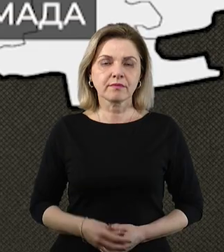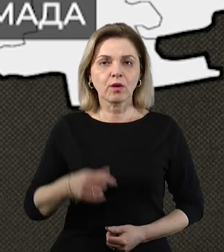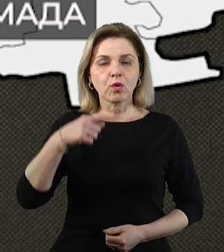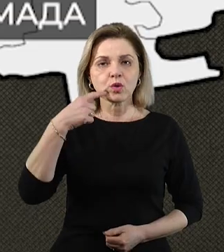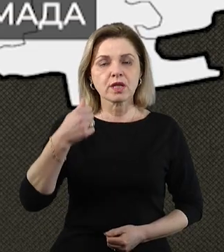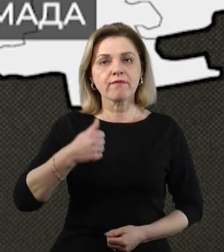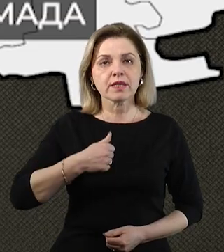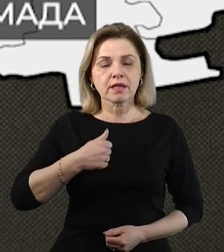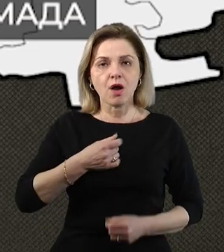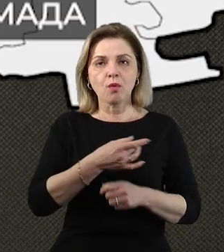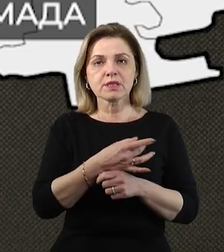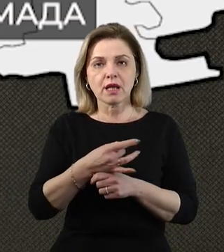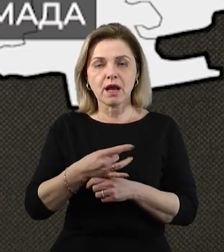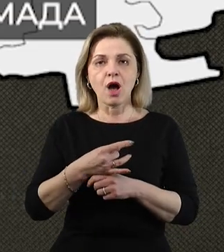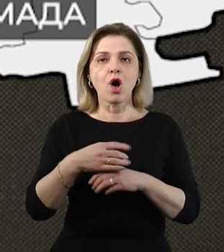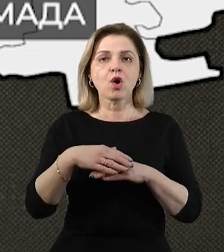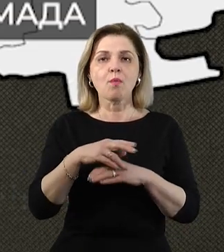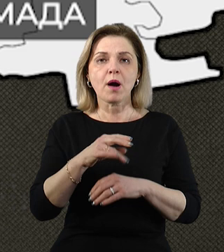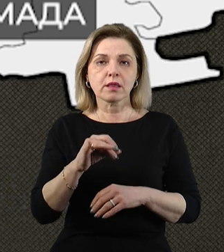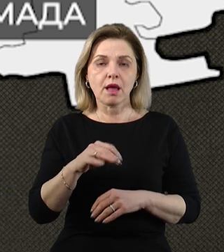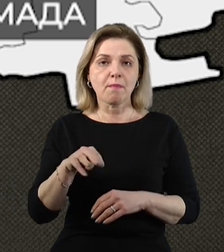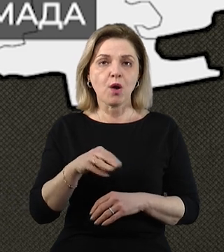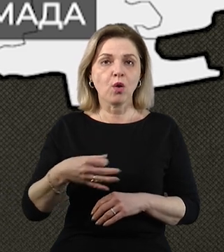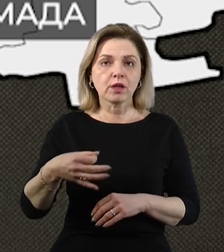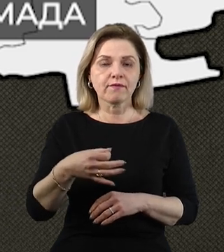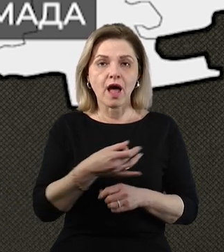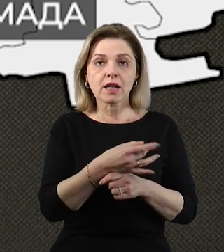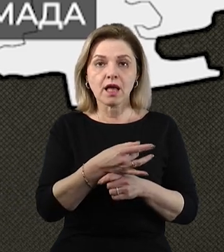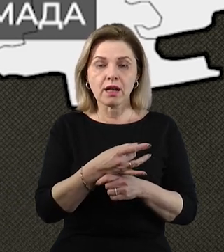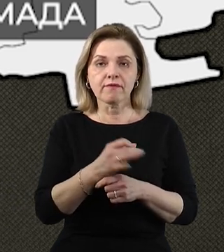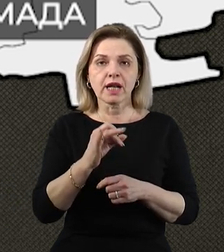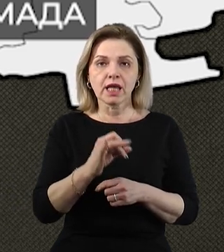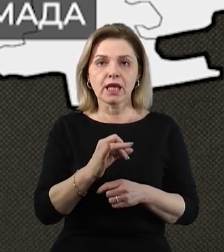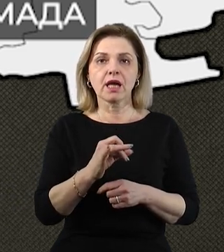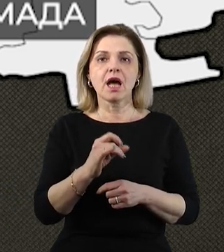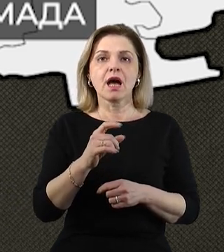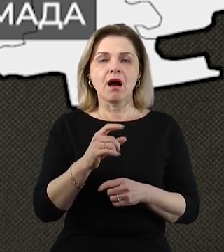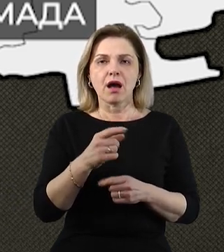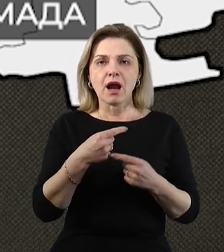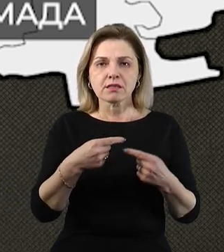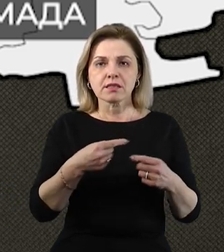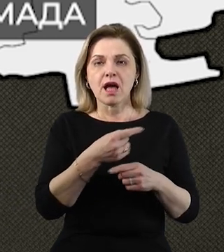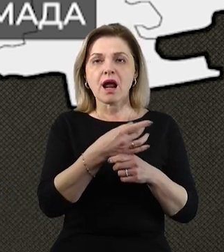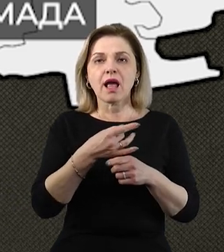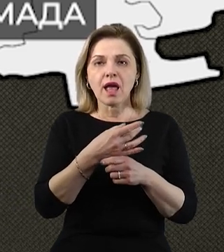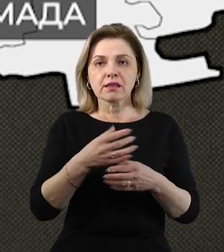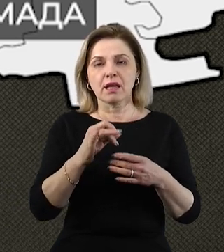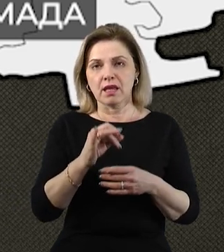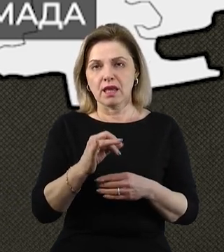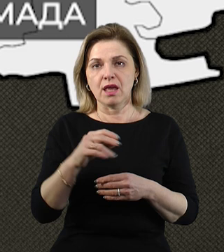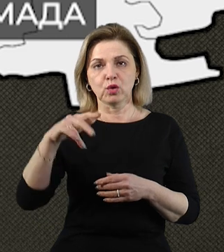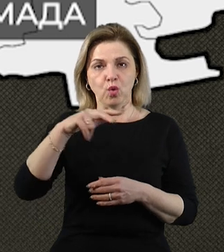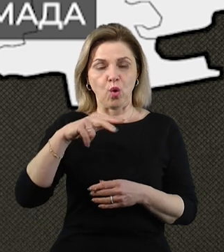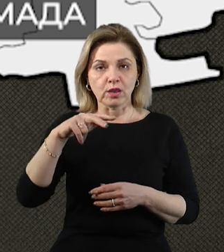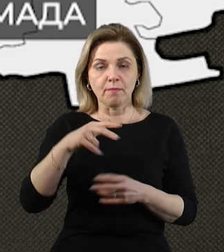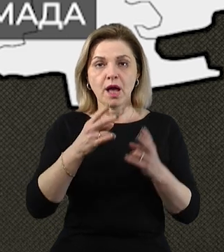Російські війська обстріляли громади Миколаївщини з артилерії, реактивних систем залпового вогню, атакували ФПВі